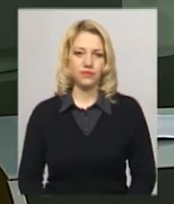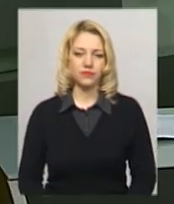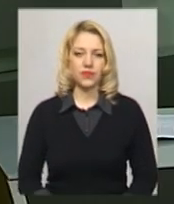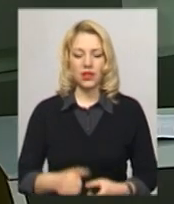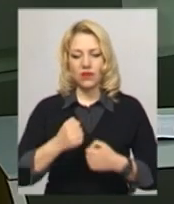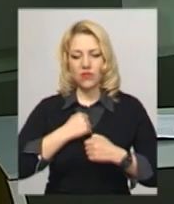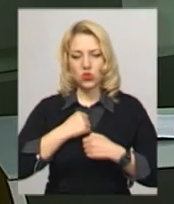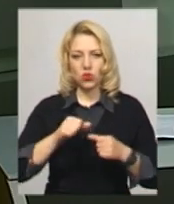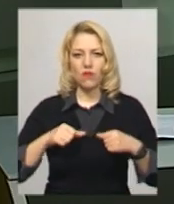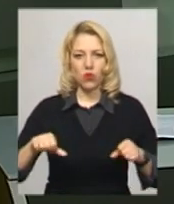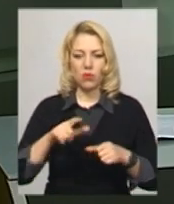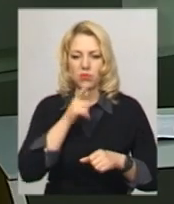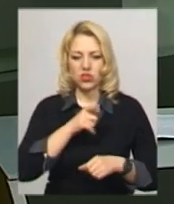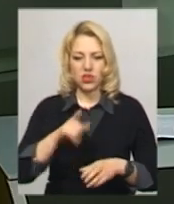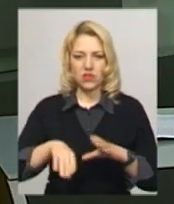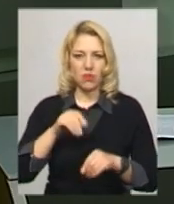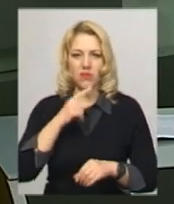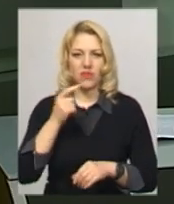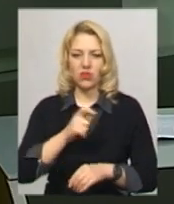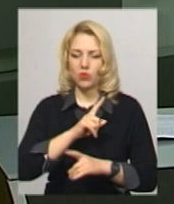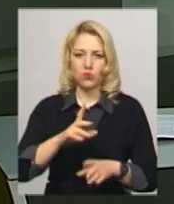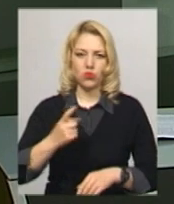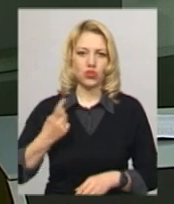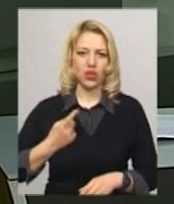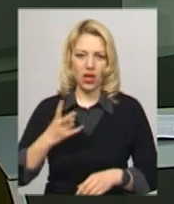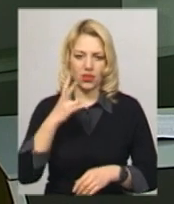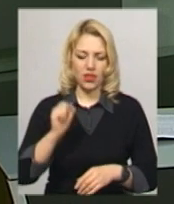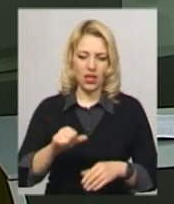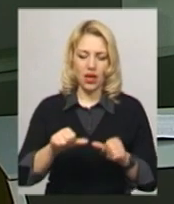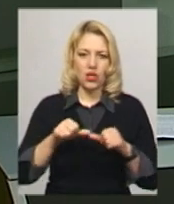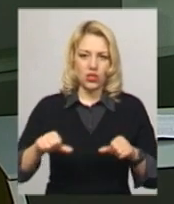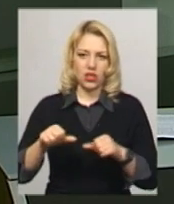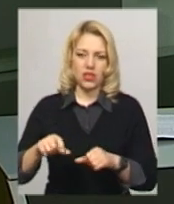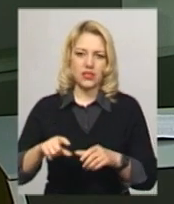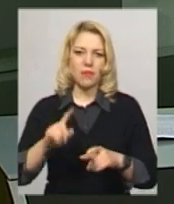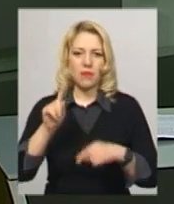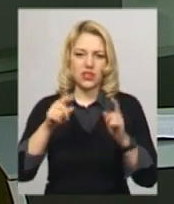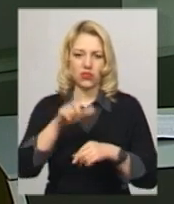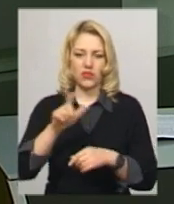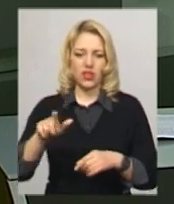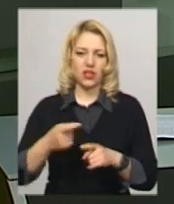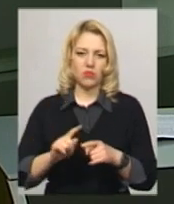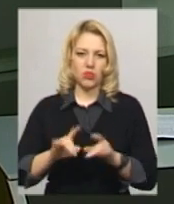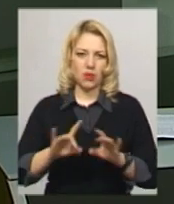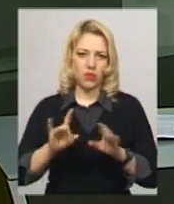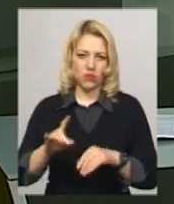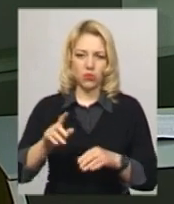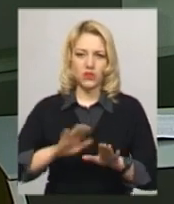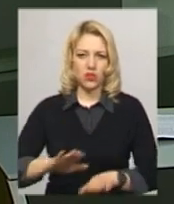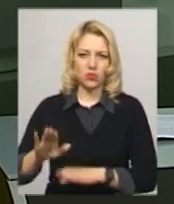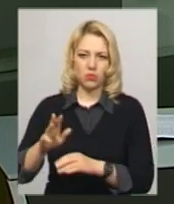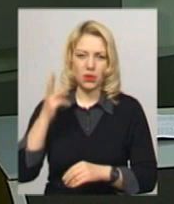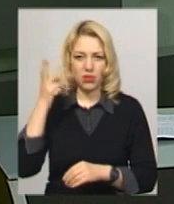Військові комісари під час виборів у неділю не чекатимуть на дільницях призовників строкової служби. Про це повідомив заступник Хмельницького